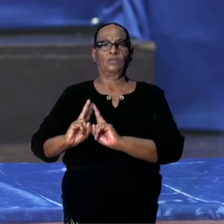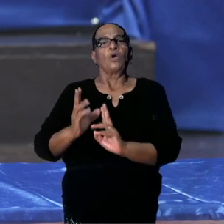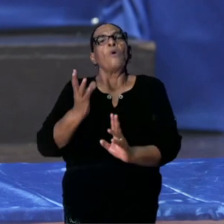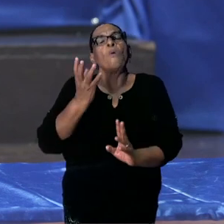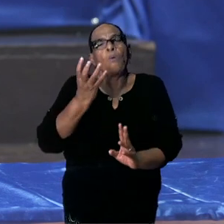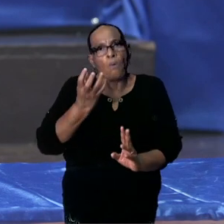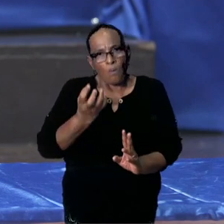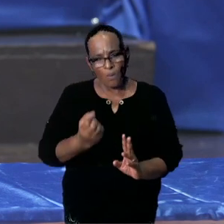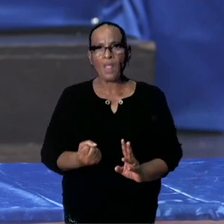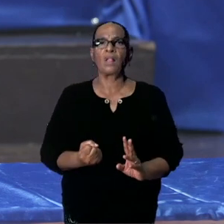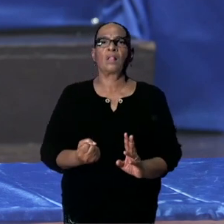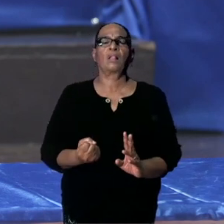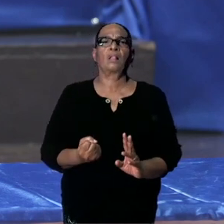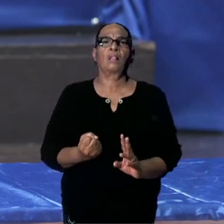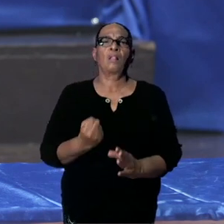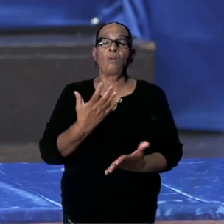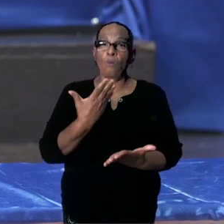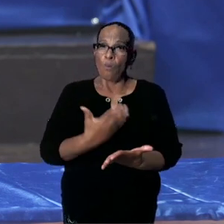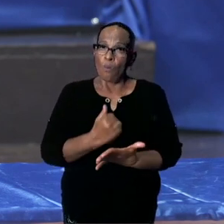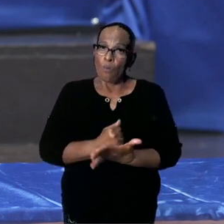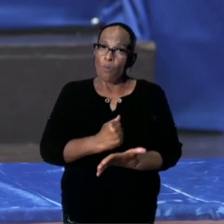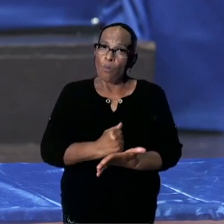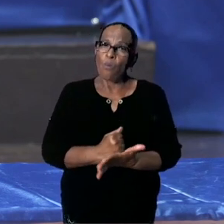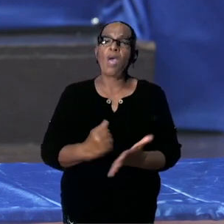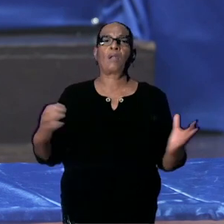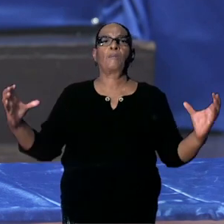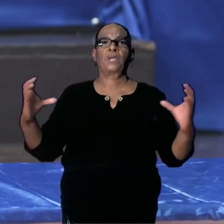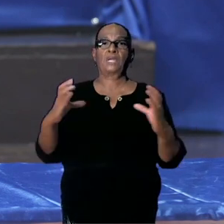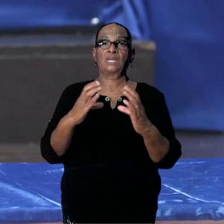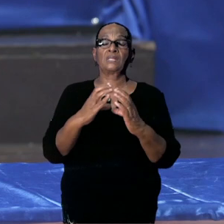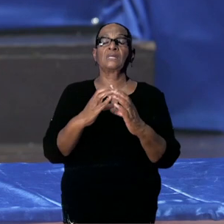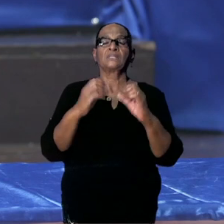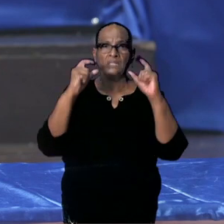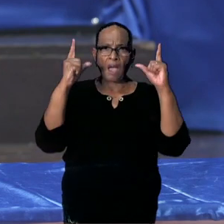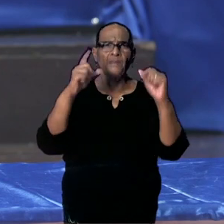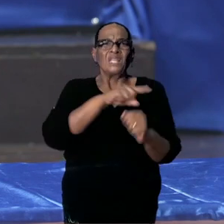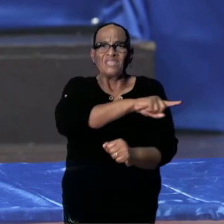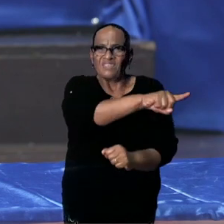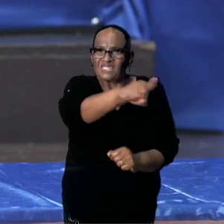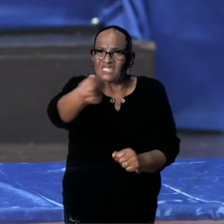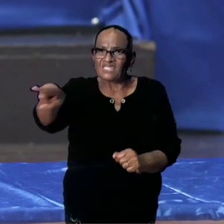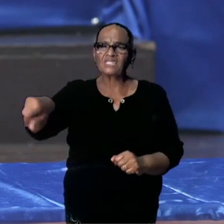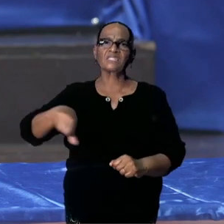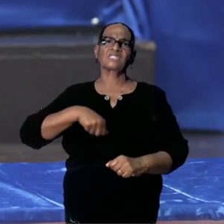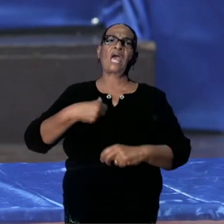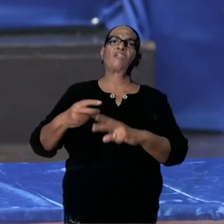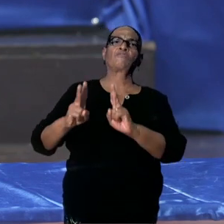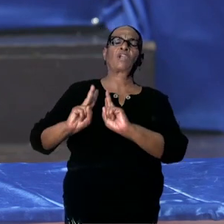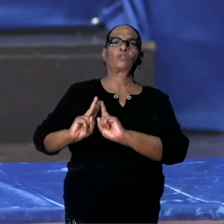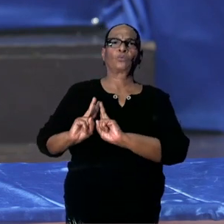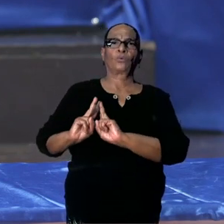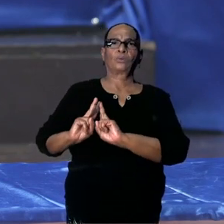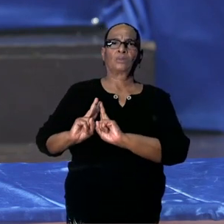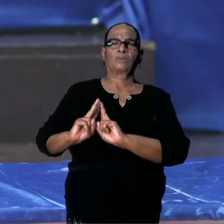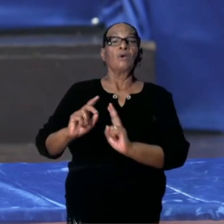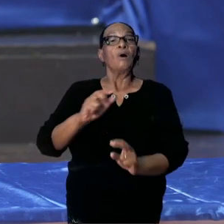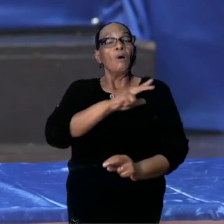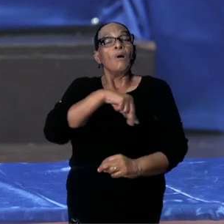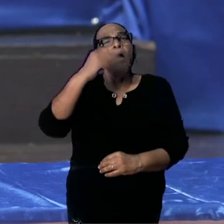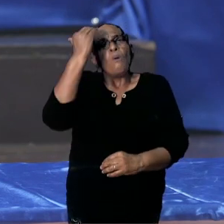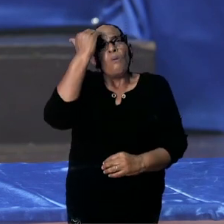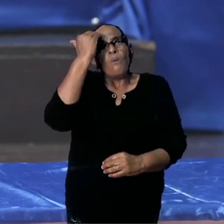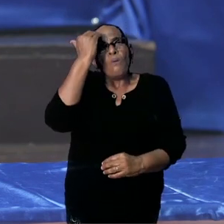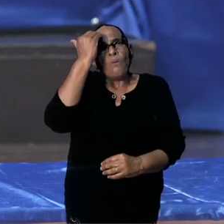plaatsen bij de samenleving. Wij vragen hierbij, en we weten ook wat het belang is